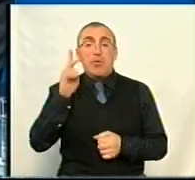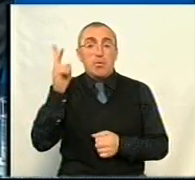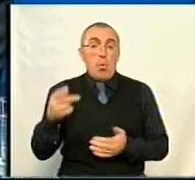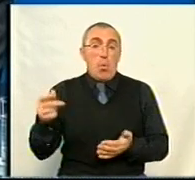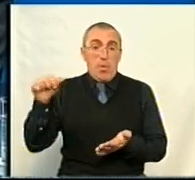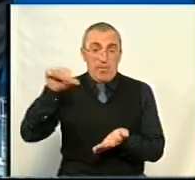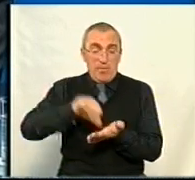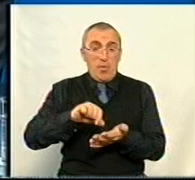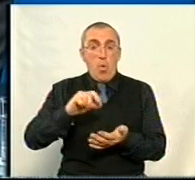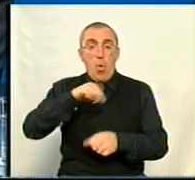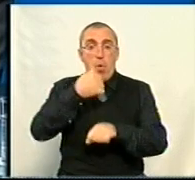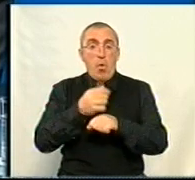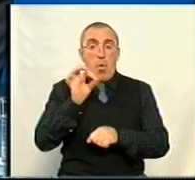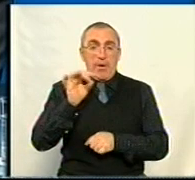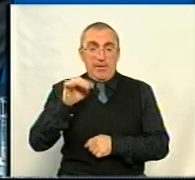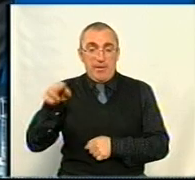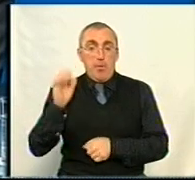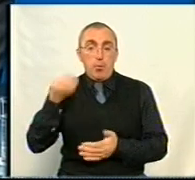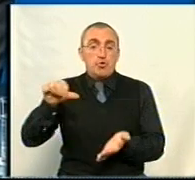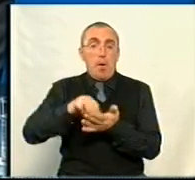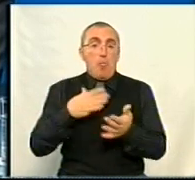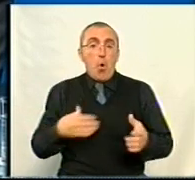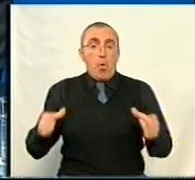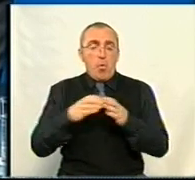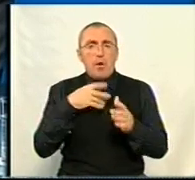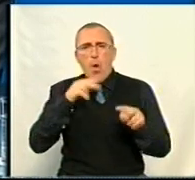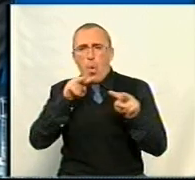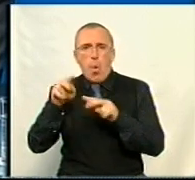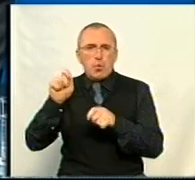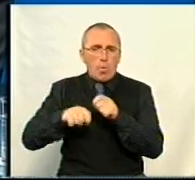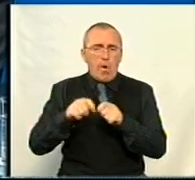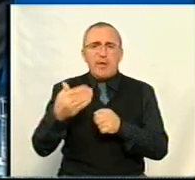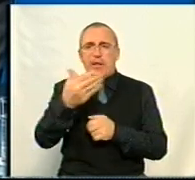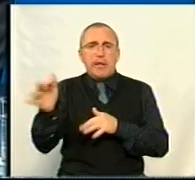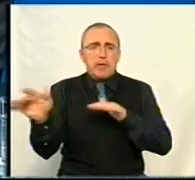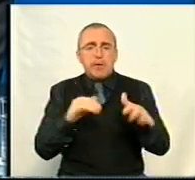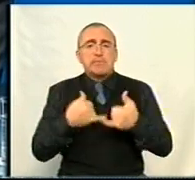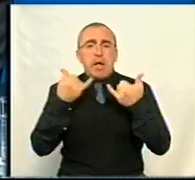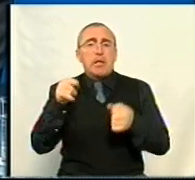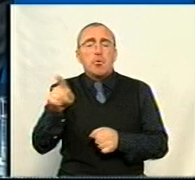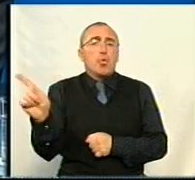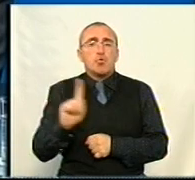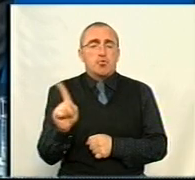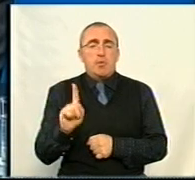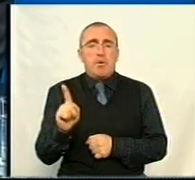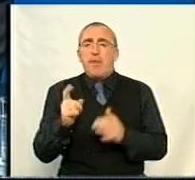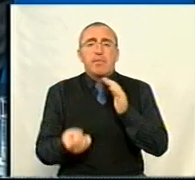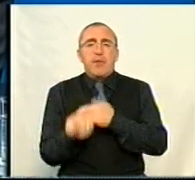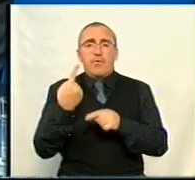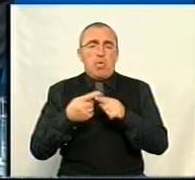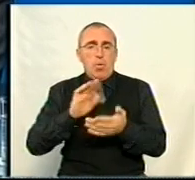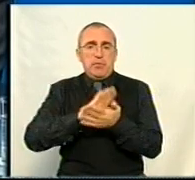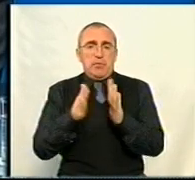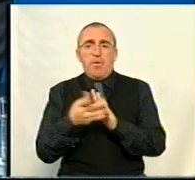стануть головою РДА, будуть членами моєї команди, і я контролюватиму їх діяльність, задля того, щоб не виникло такої